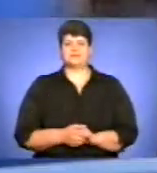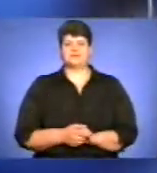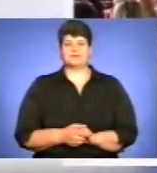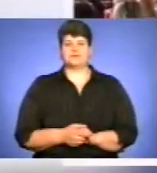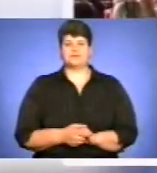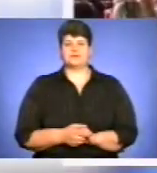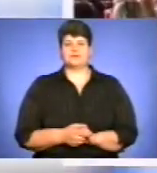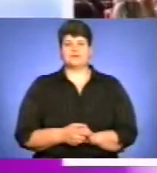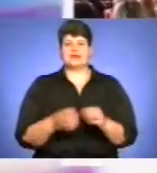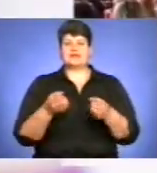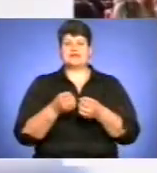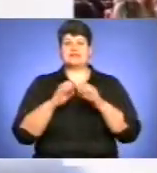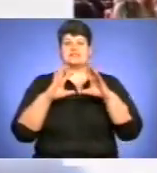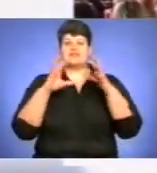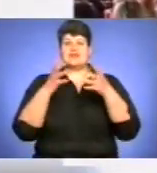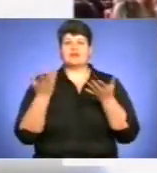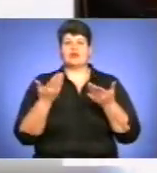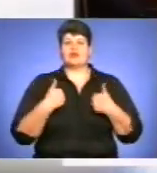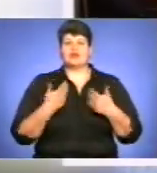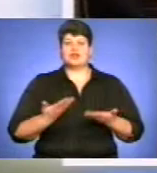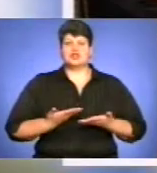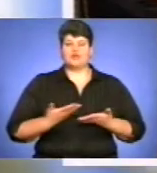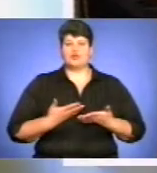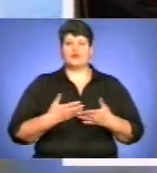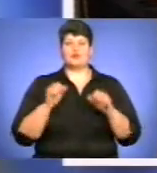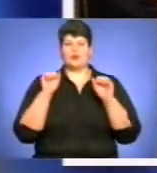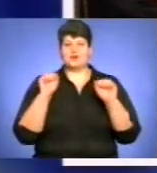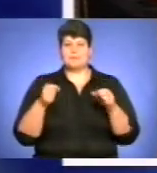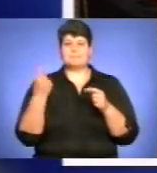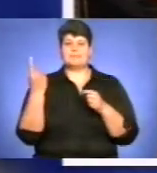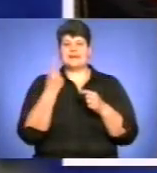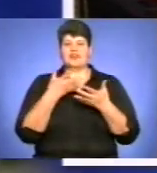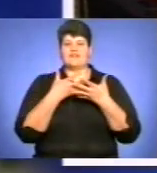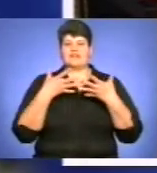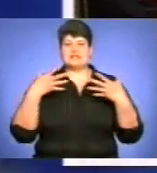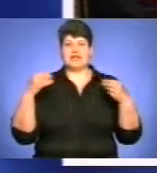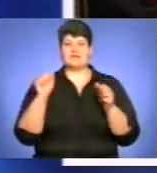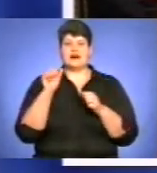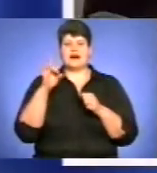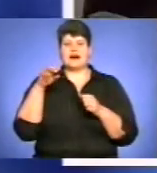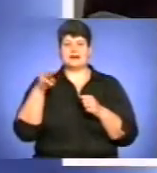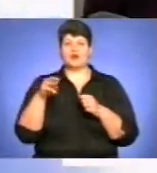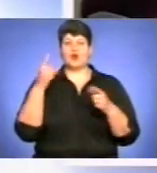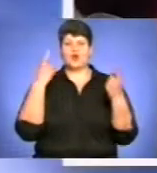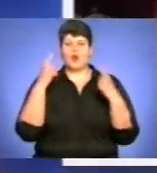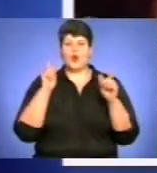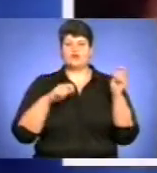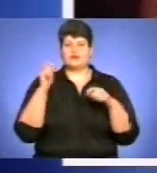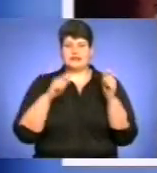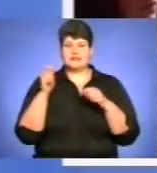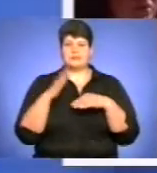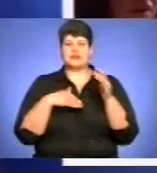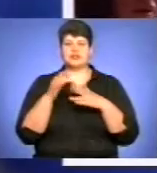Світ, в якому я живу. Ресурси і можливості. Перша весняна арт-конференція практичних психологів у Тернопільській